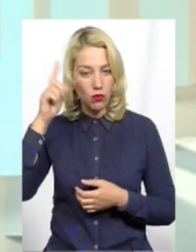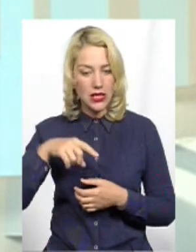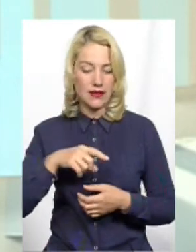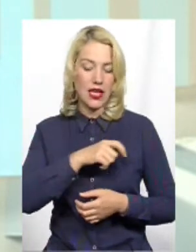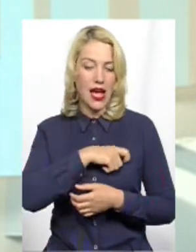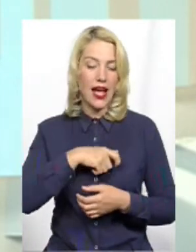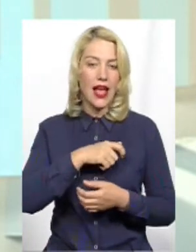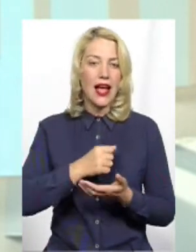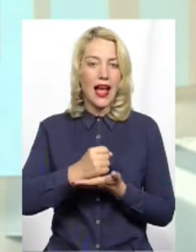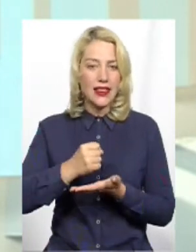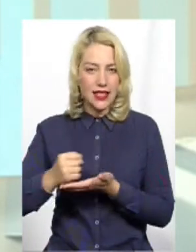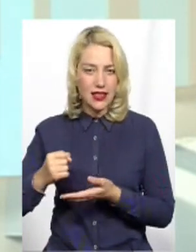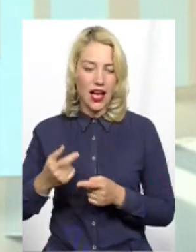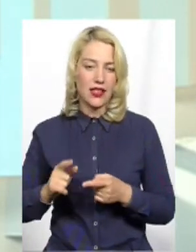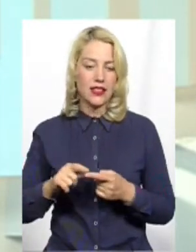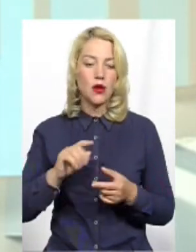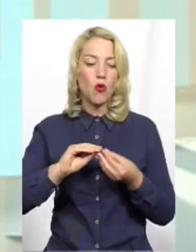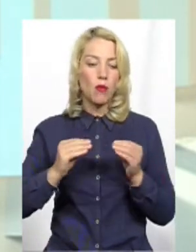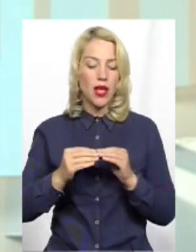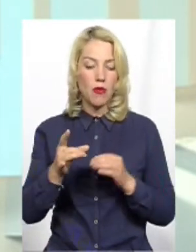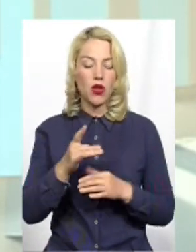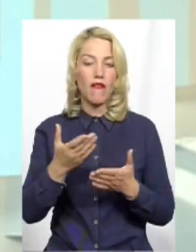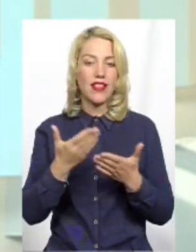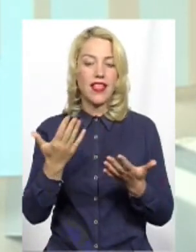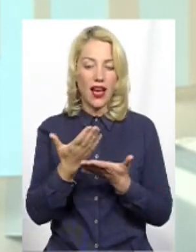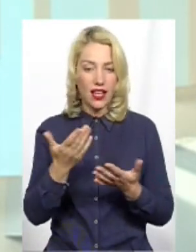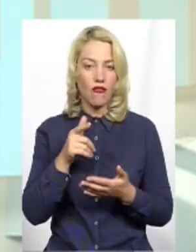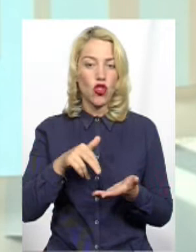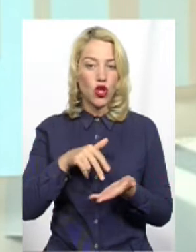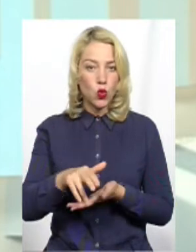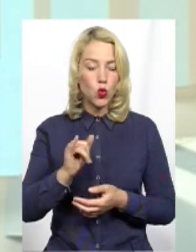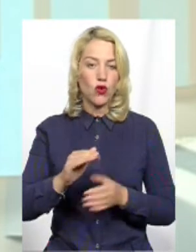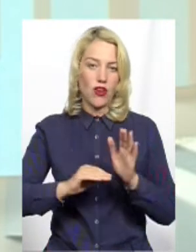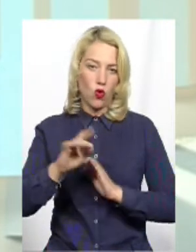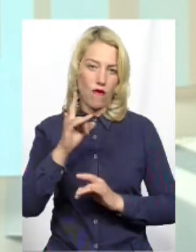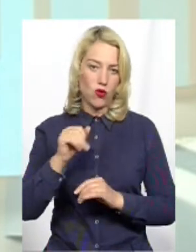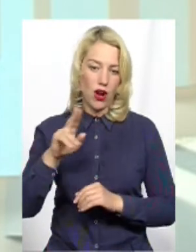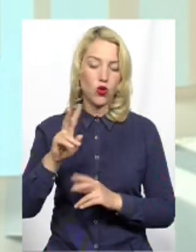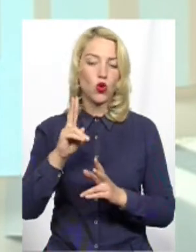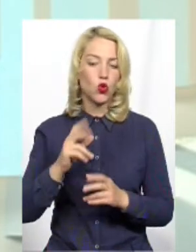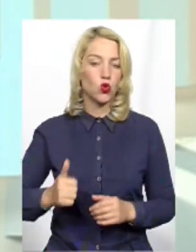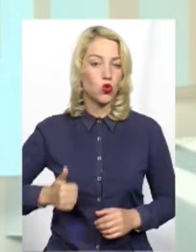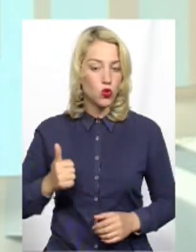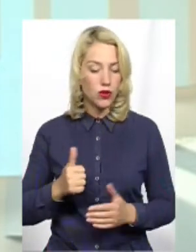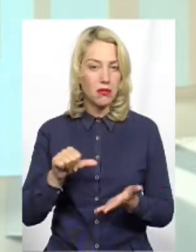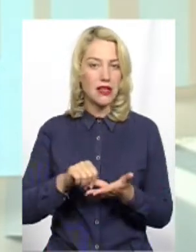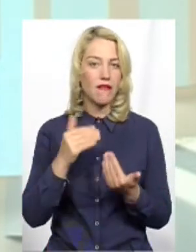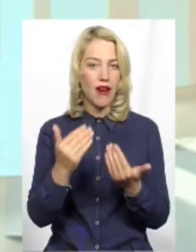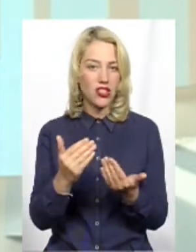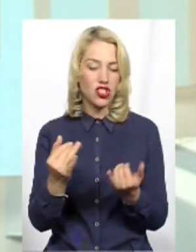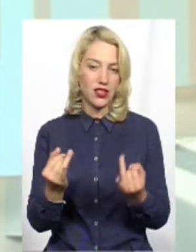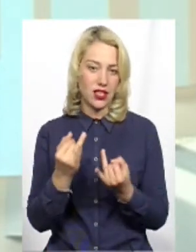проблемами районів, від яких вони йдуть до Верховної Ради. Ну а хто достойний представляти ваші інтереси у парламенті,